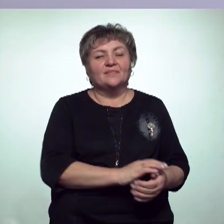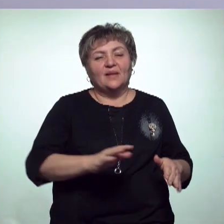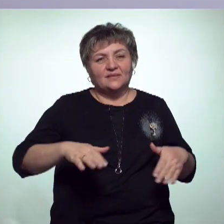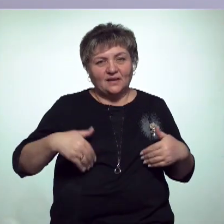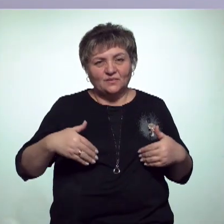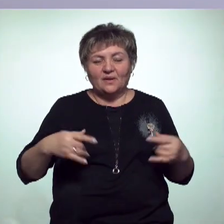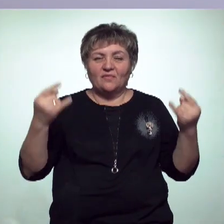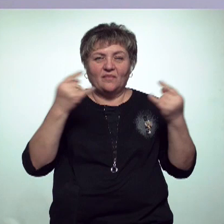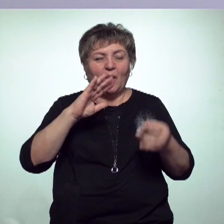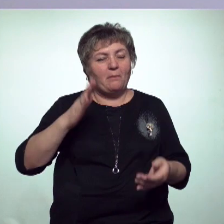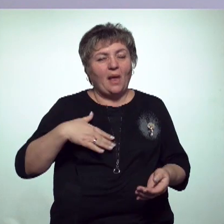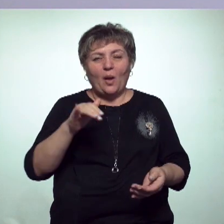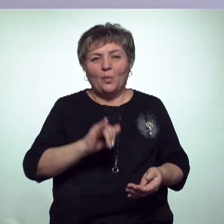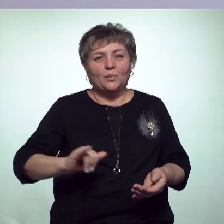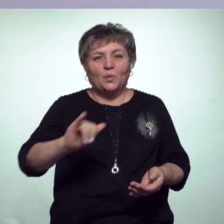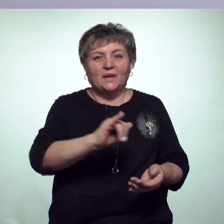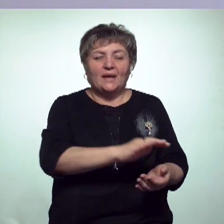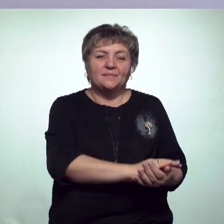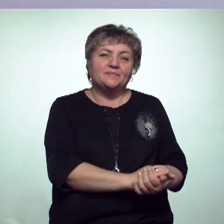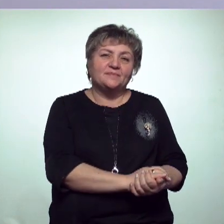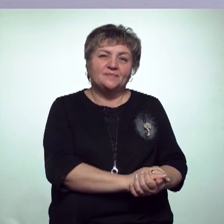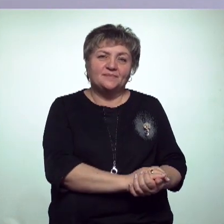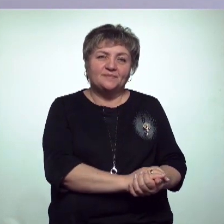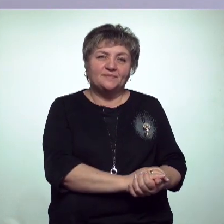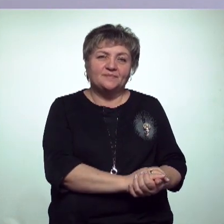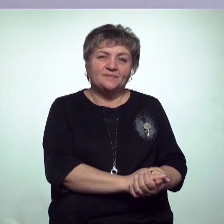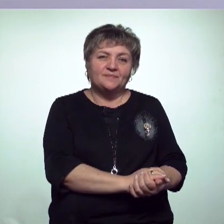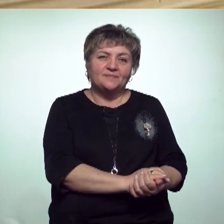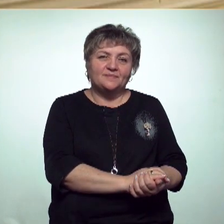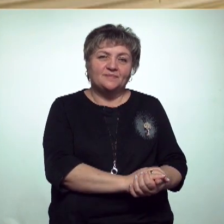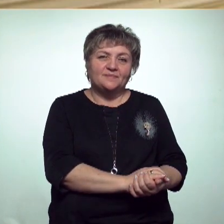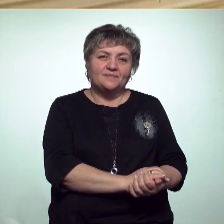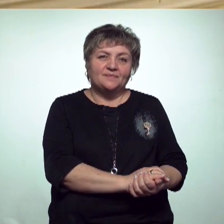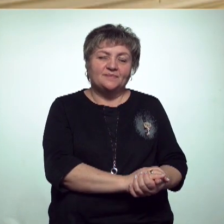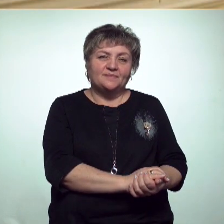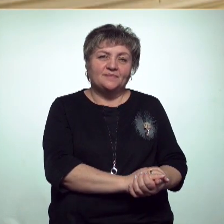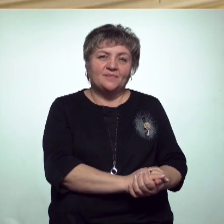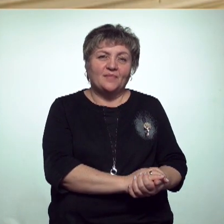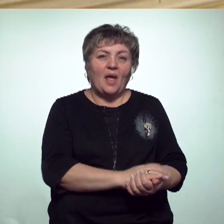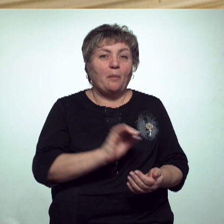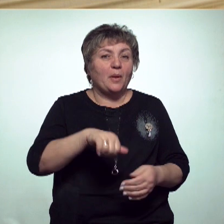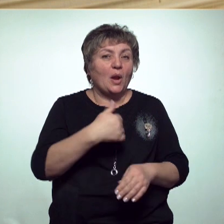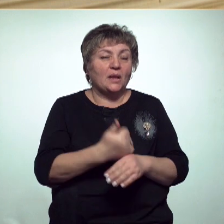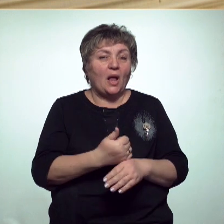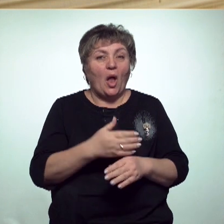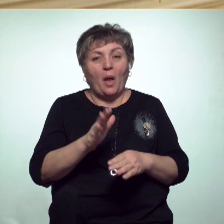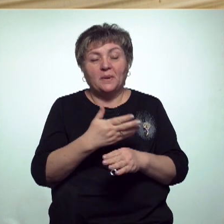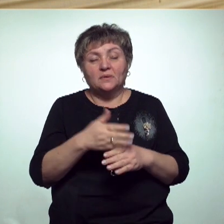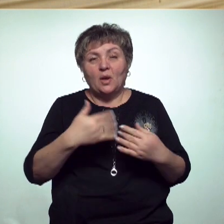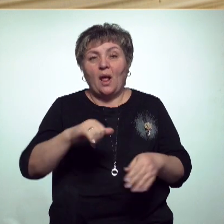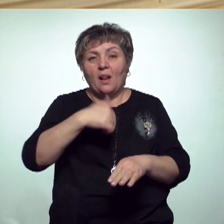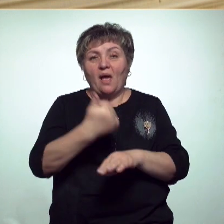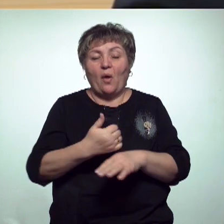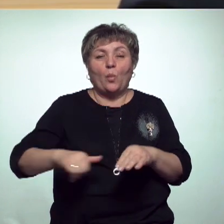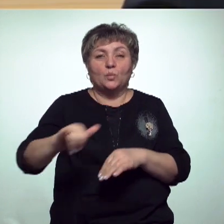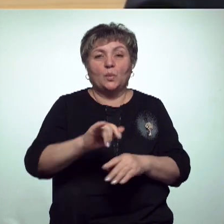Здравствуйте! В эфире новости Удмуртии в студии Марины Симонова и смотрите в этом выпуске. Преоритеты определены. Глава Удмуртии